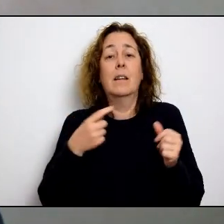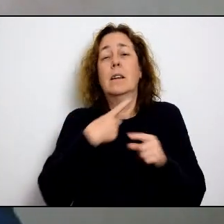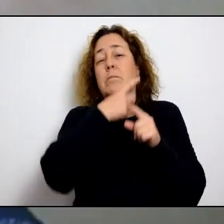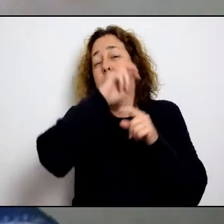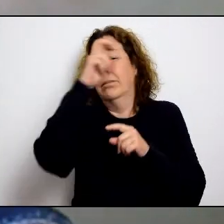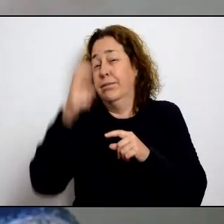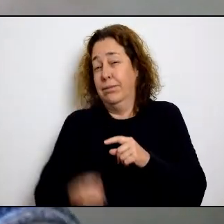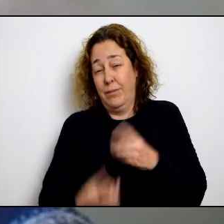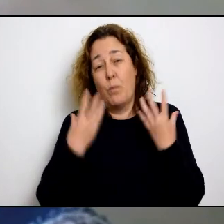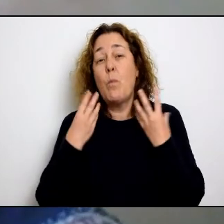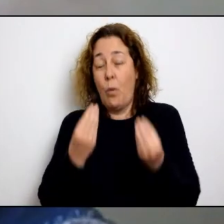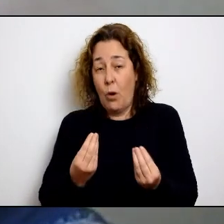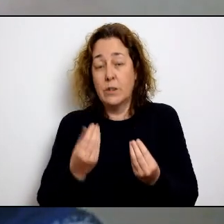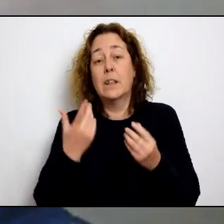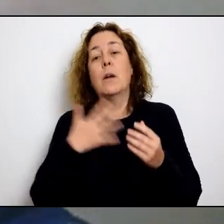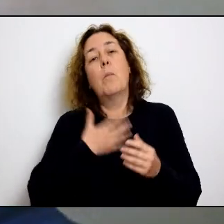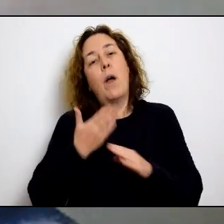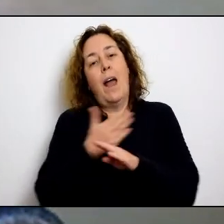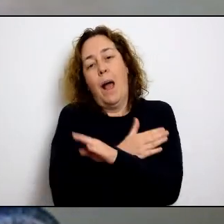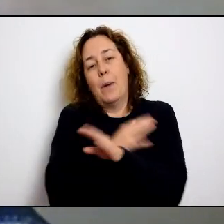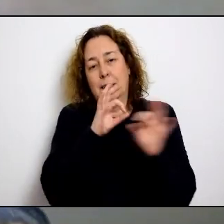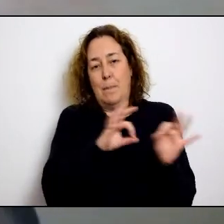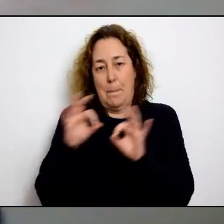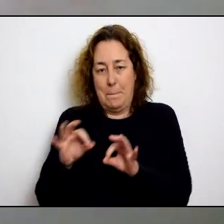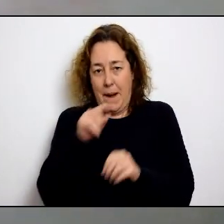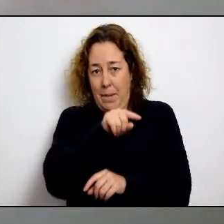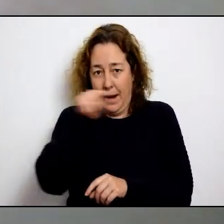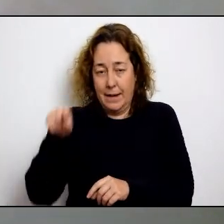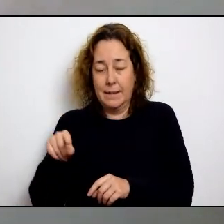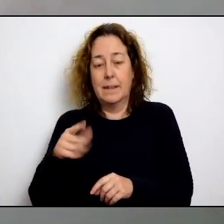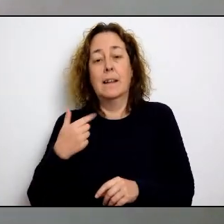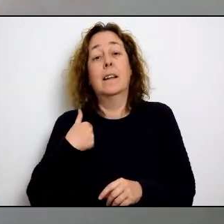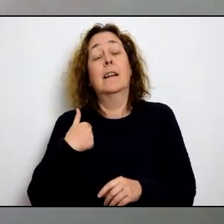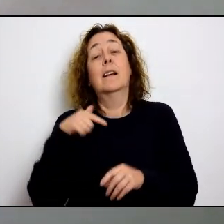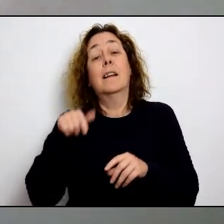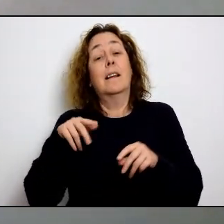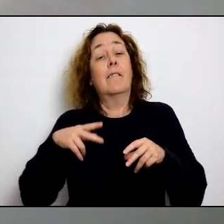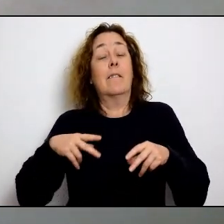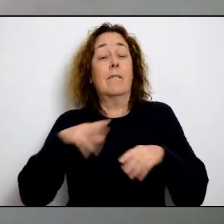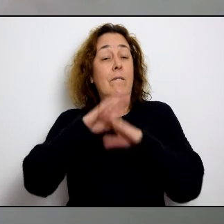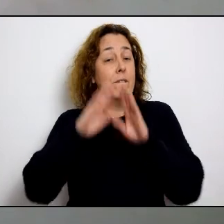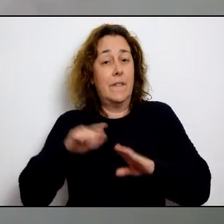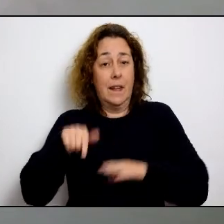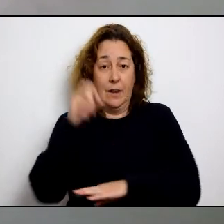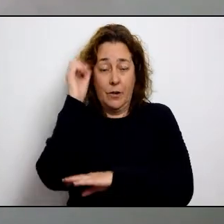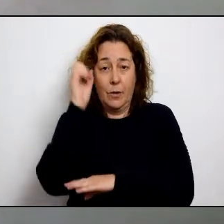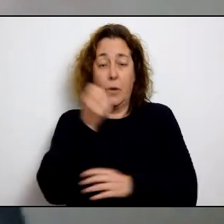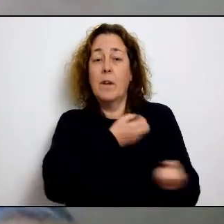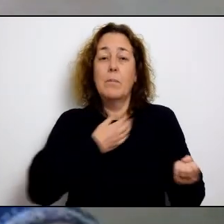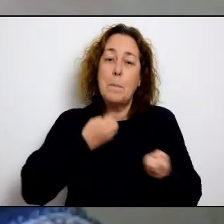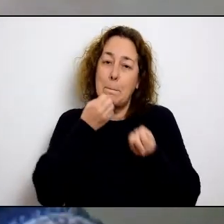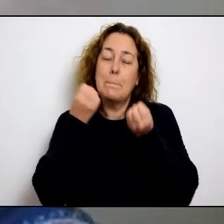dibuixar quan s'aixequi aquest estat d'alarma que com podeu imaginar són molts i de molt diferent tipus i poder estar preparats pels